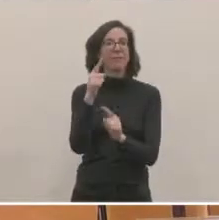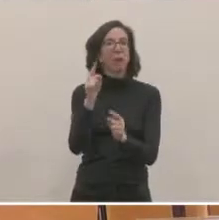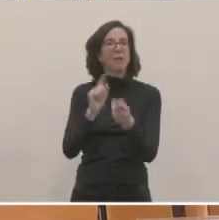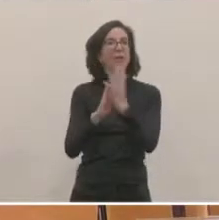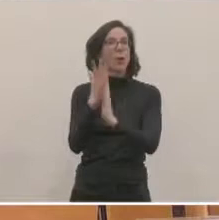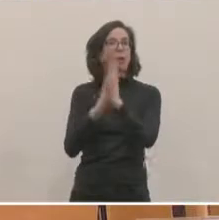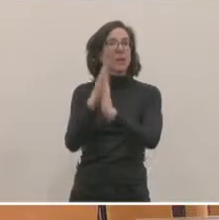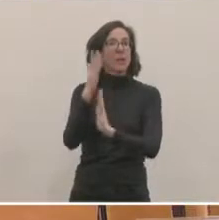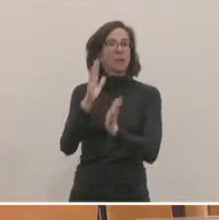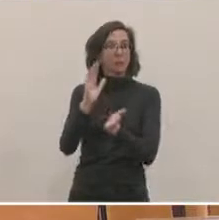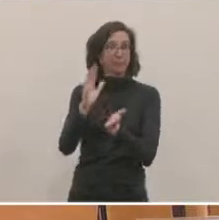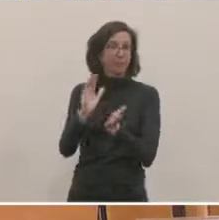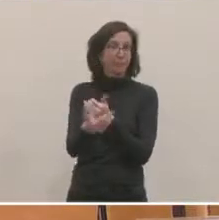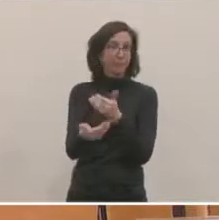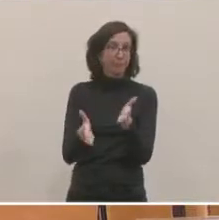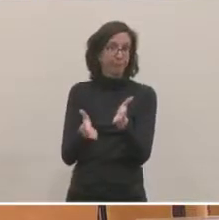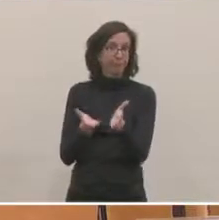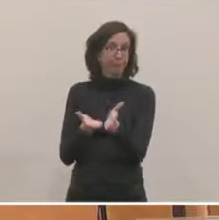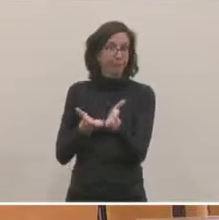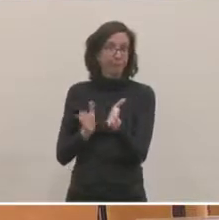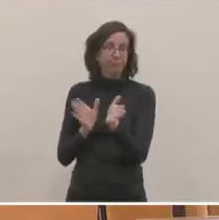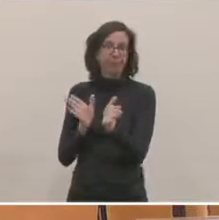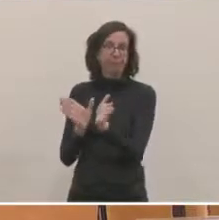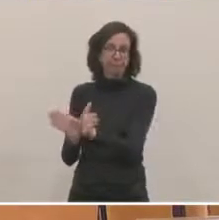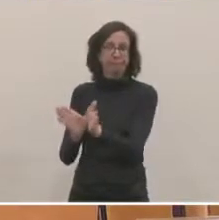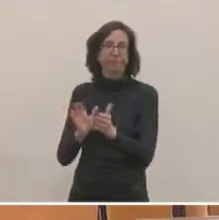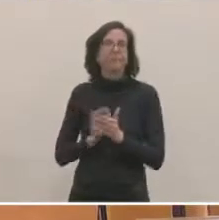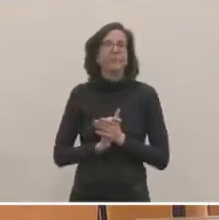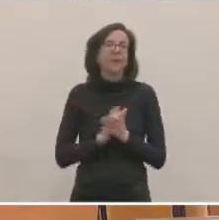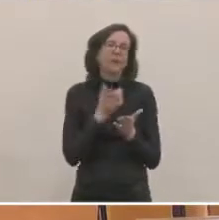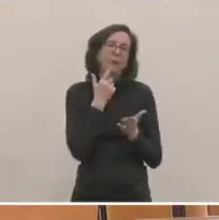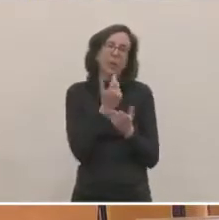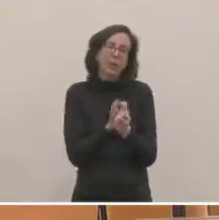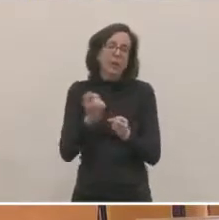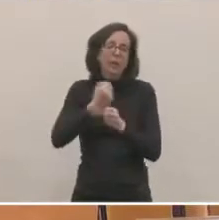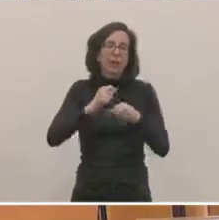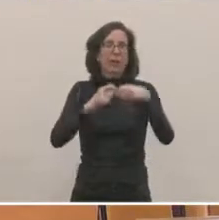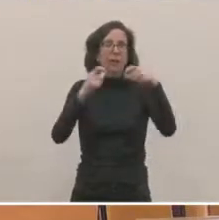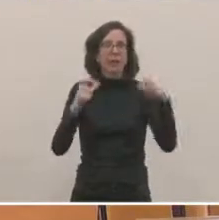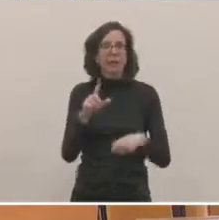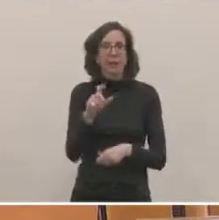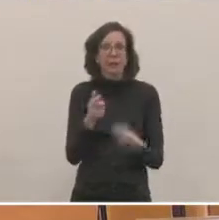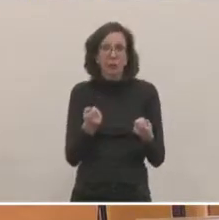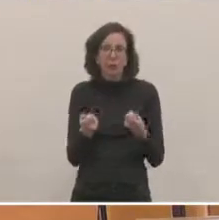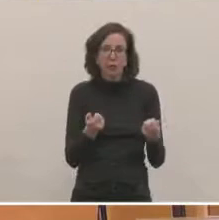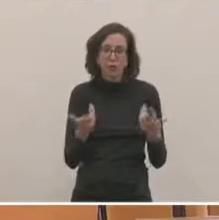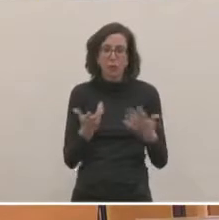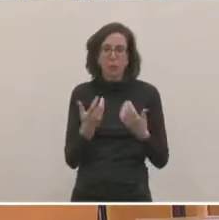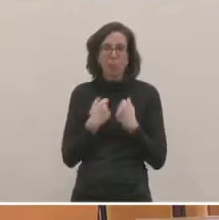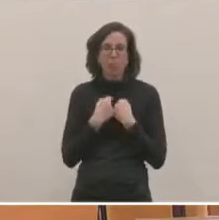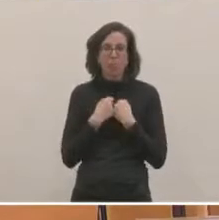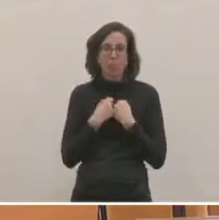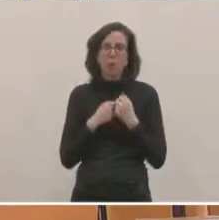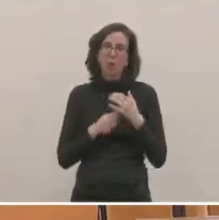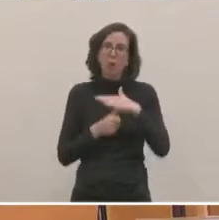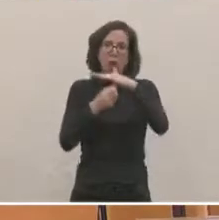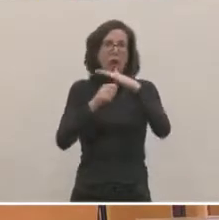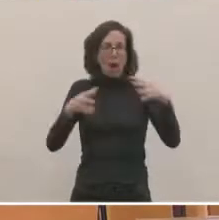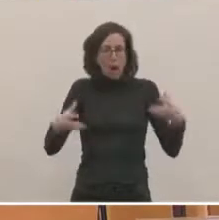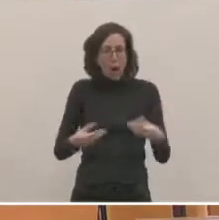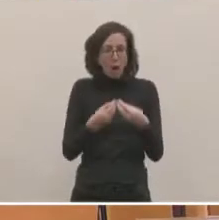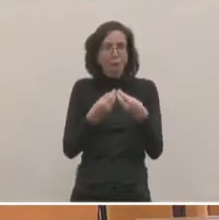outil qui est une régie complète avec externalisation partielle et qui a pour objectif de répondre aux grands